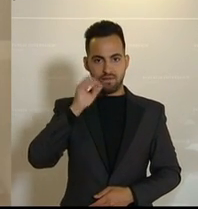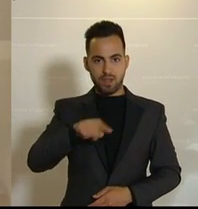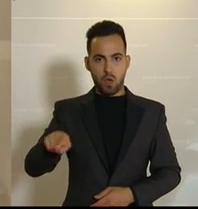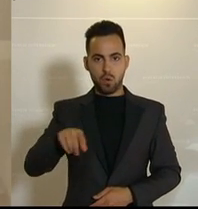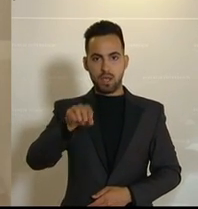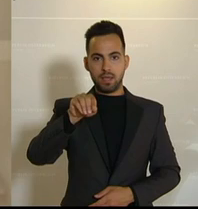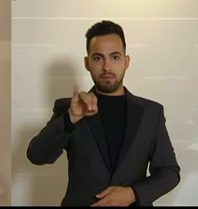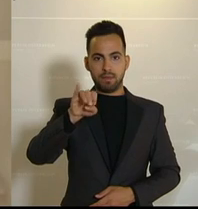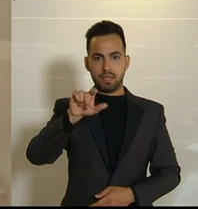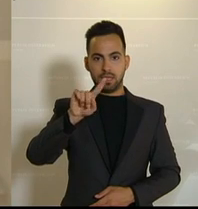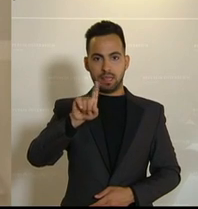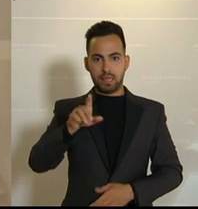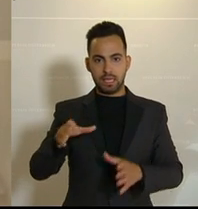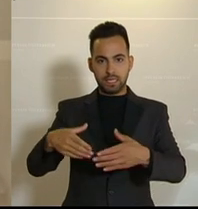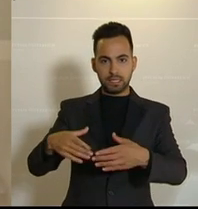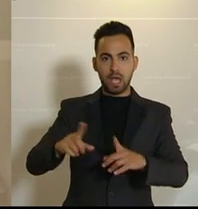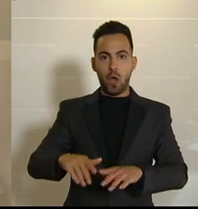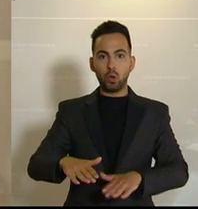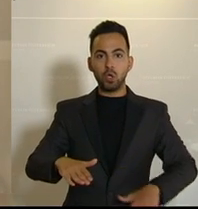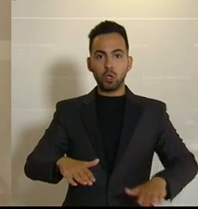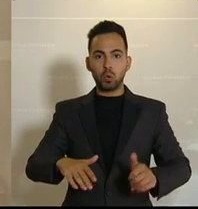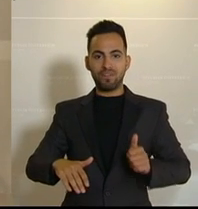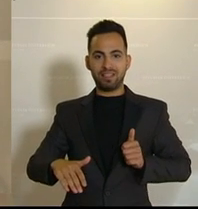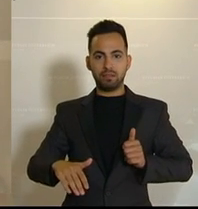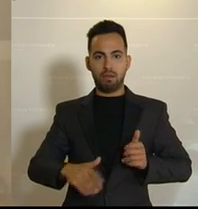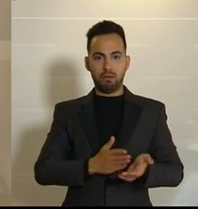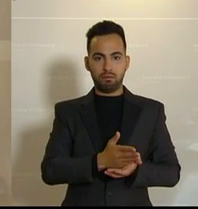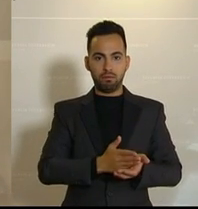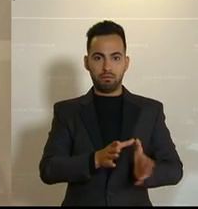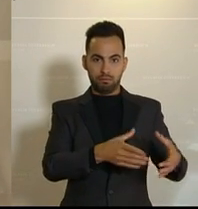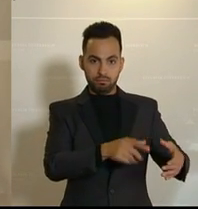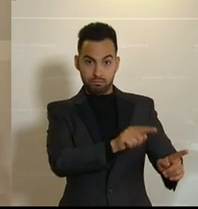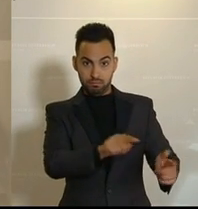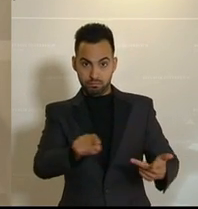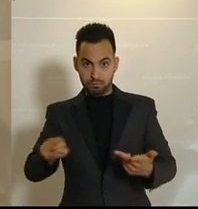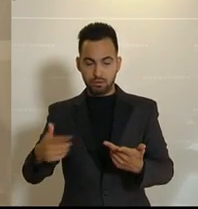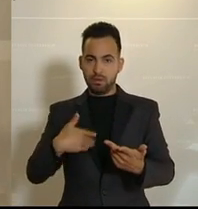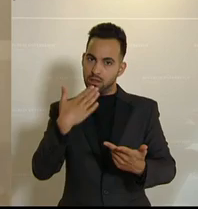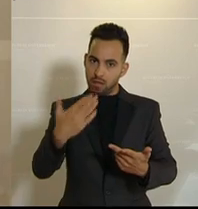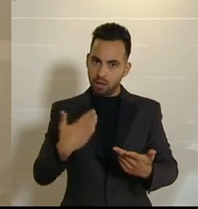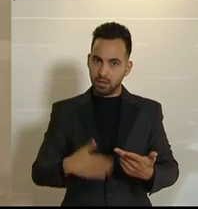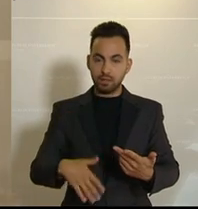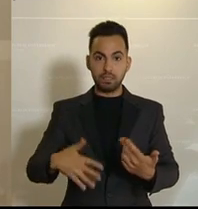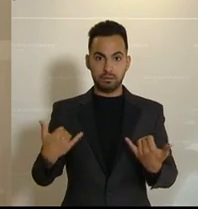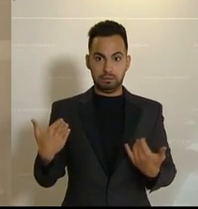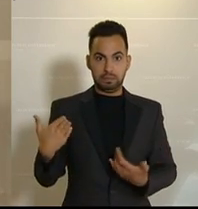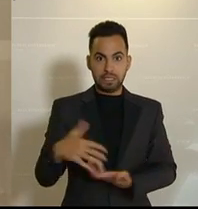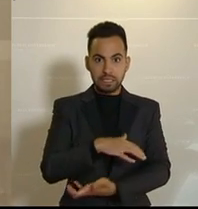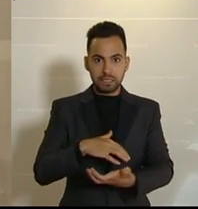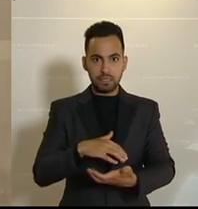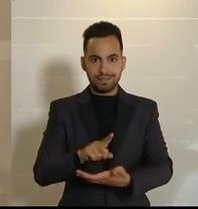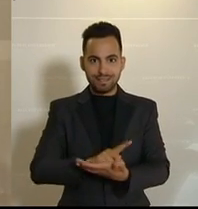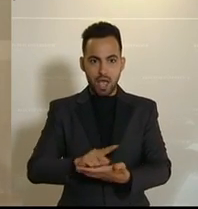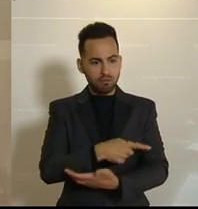Miliz und vor allem auch an die Grundwehrdiener richten, die in Krisenzeiten wie ein Fels in der Brandung ihre